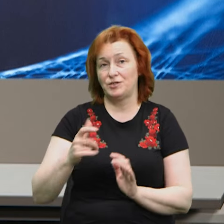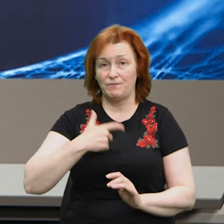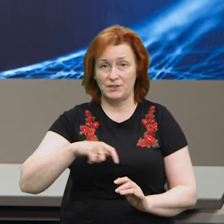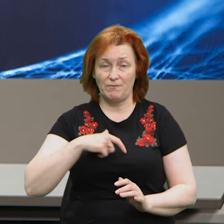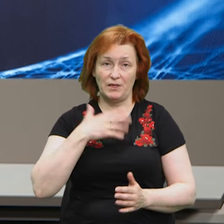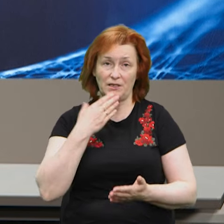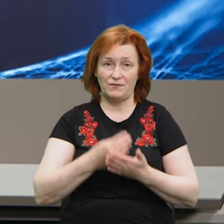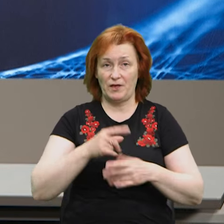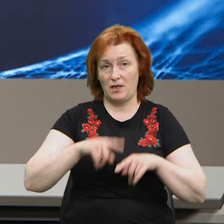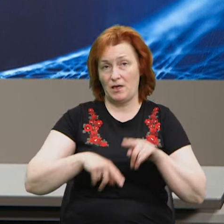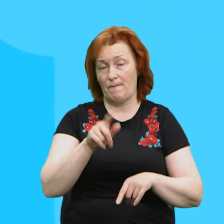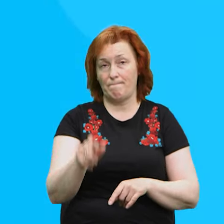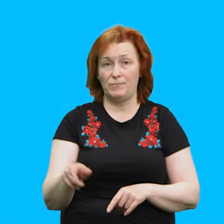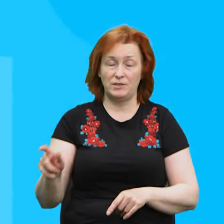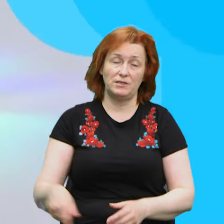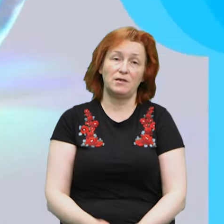своїх рідних на все добре.